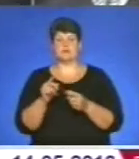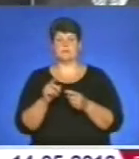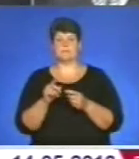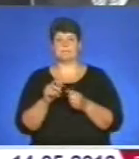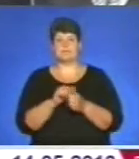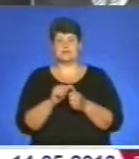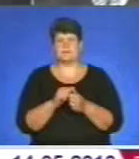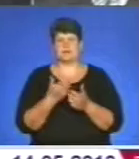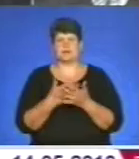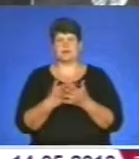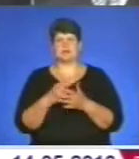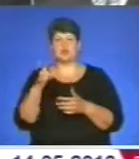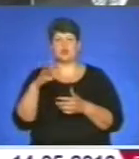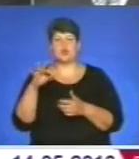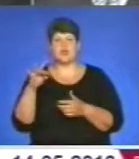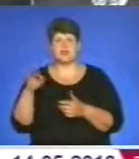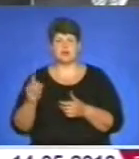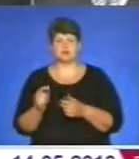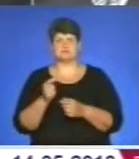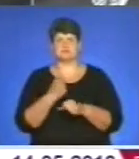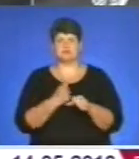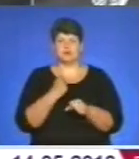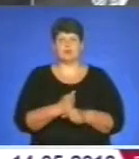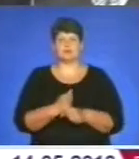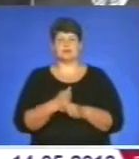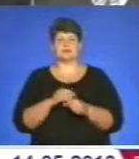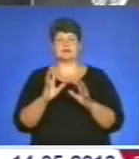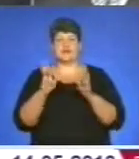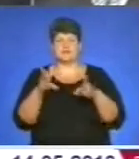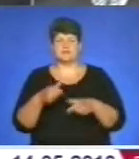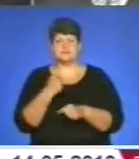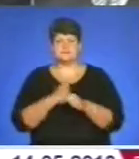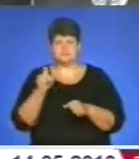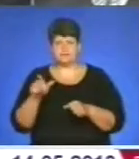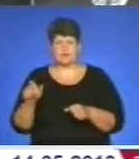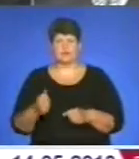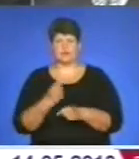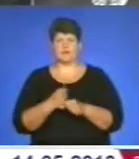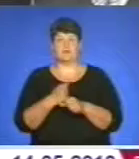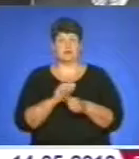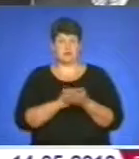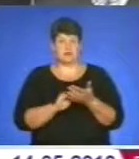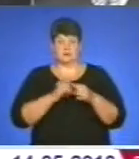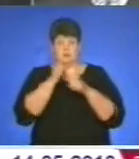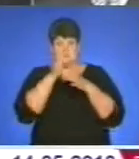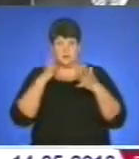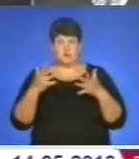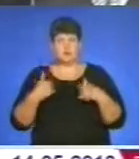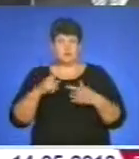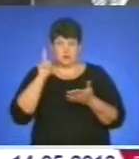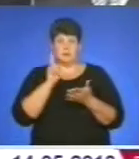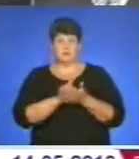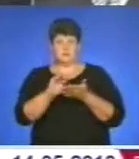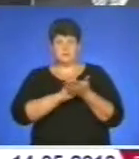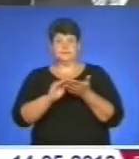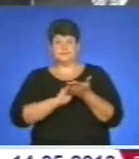когось. За доярку організовуй, за тракториста організовуй, ще за когось. Вони ж не напишуть, а я мушу викладати, списати